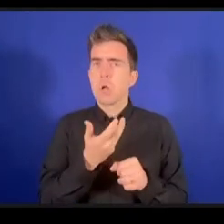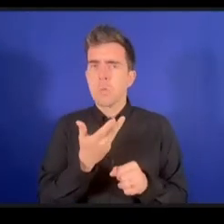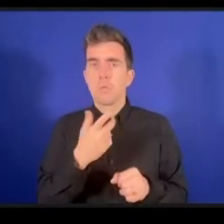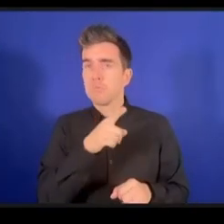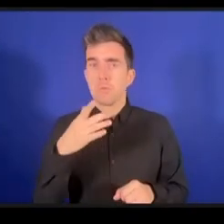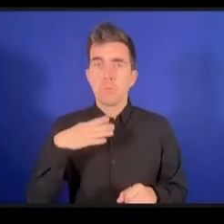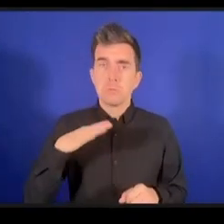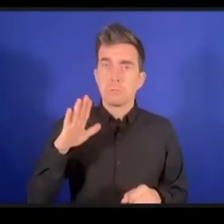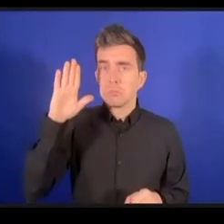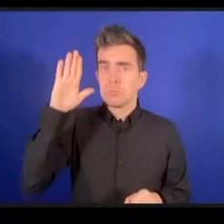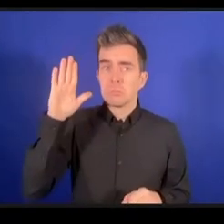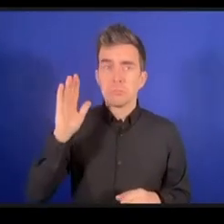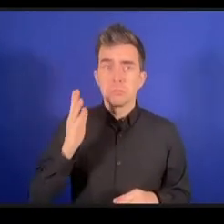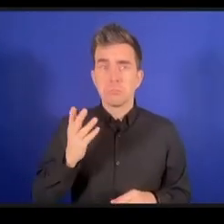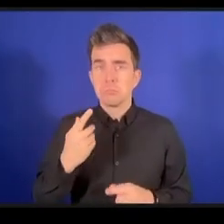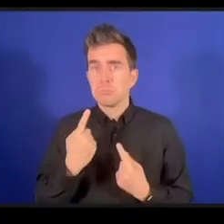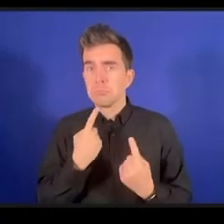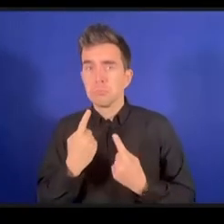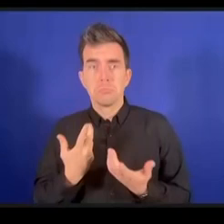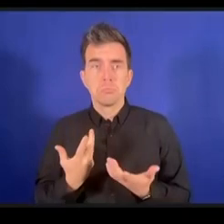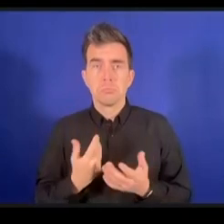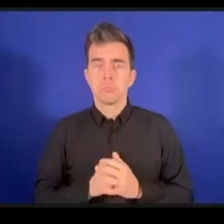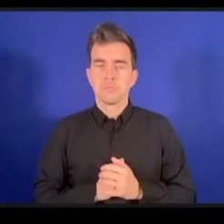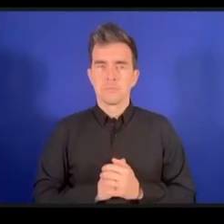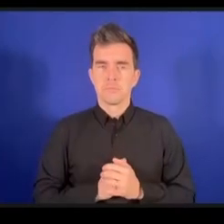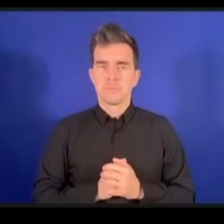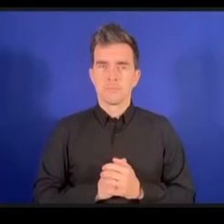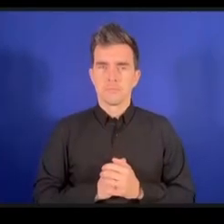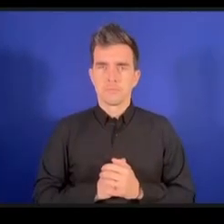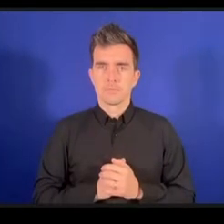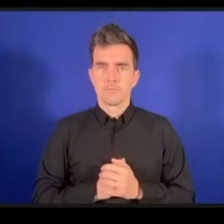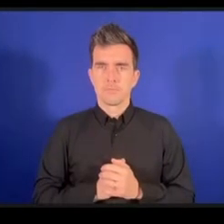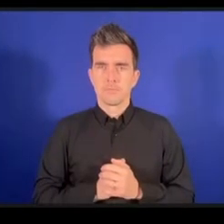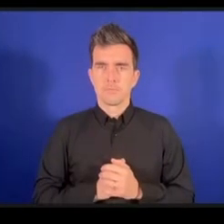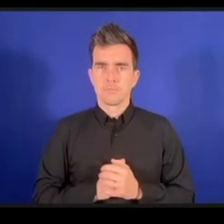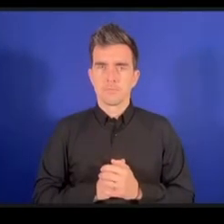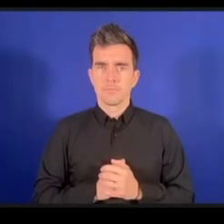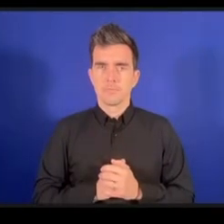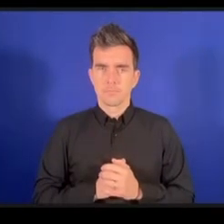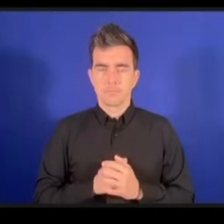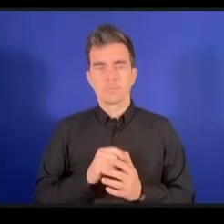أنا أنا أنا سأتحدث عن